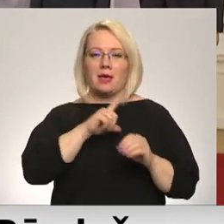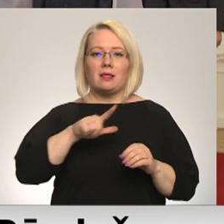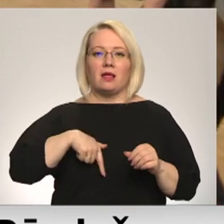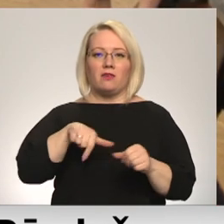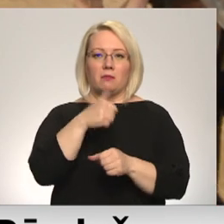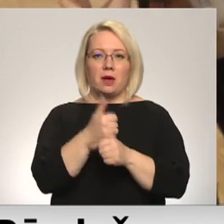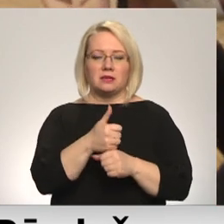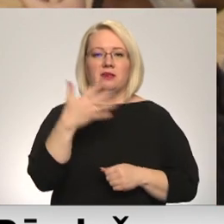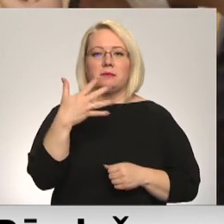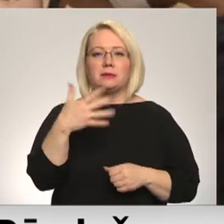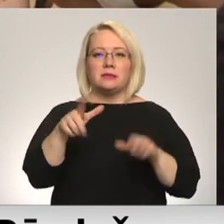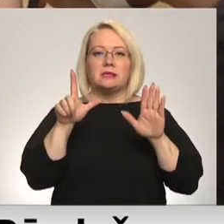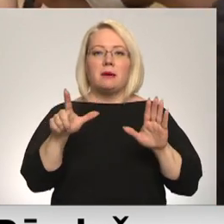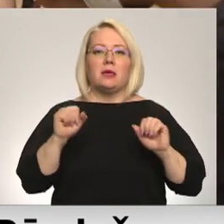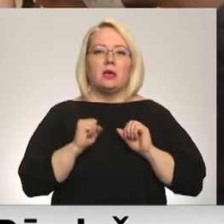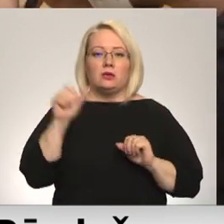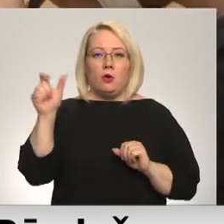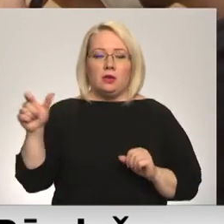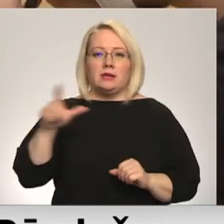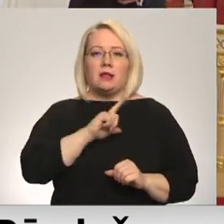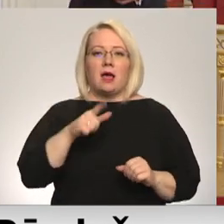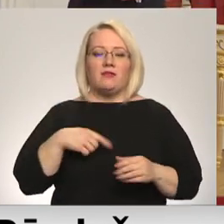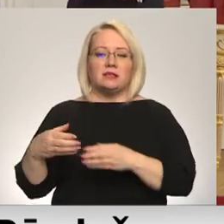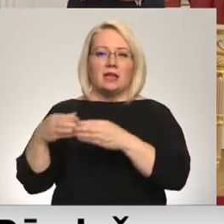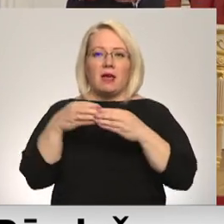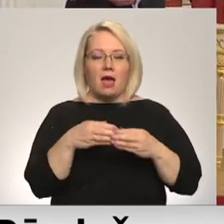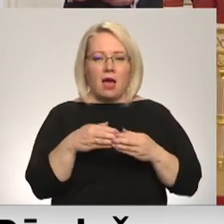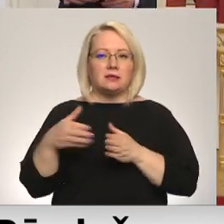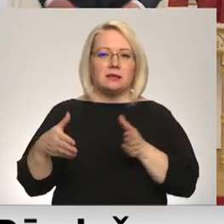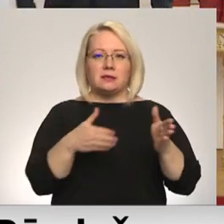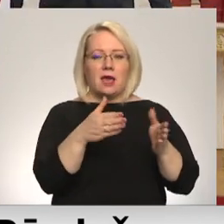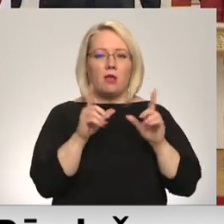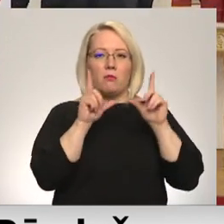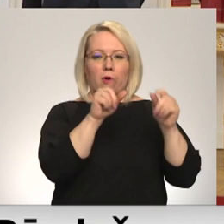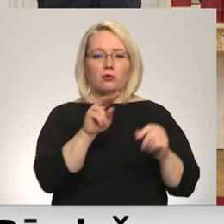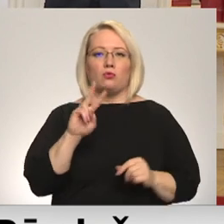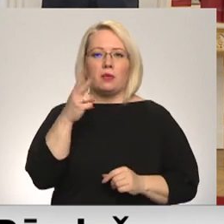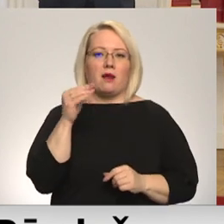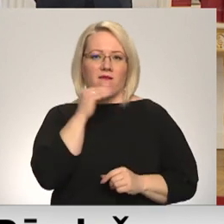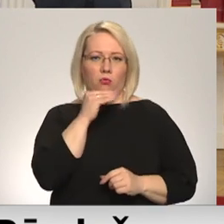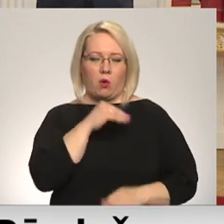pārstāvēs 57 sportisti. Latvijas delegācija ceļu uz Ķīnu uzsāks 2. februārī.